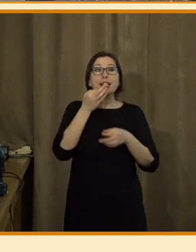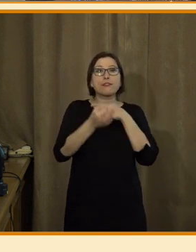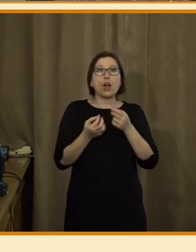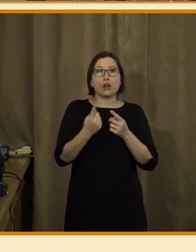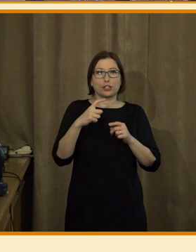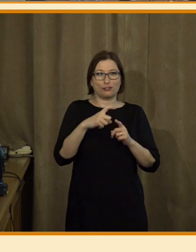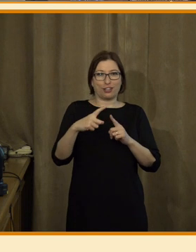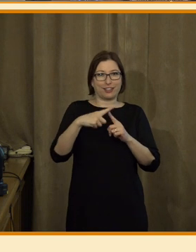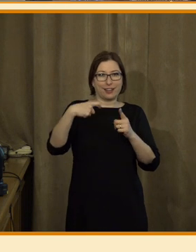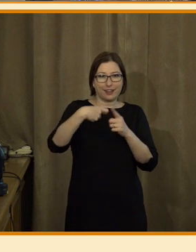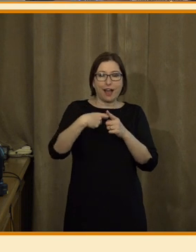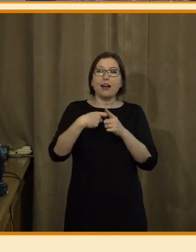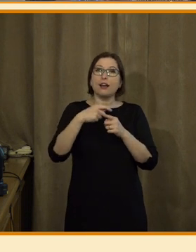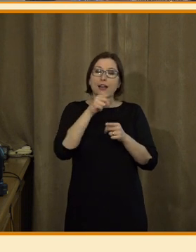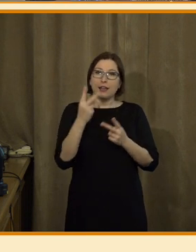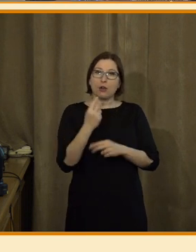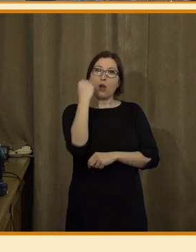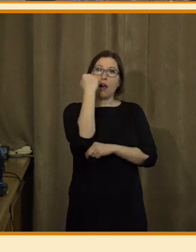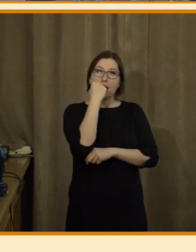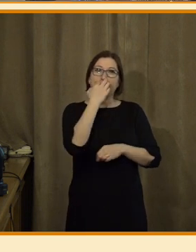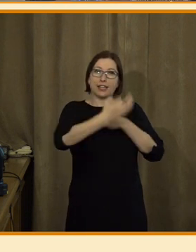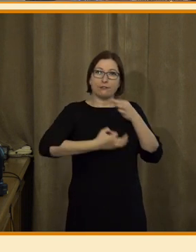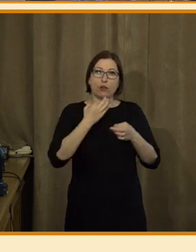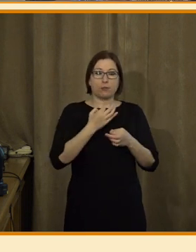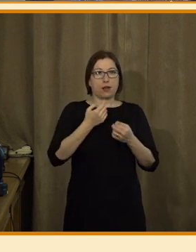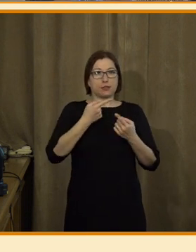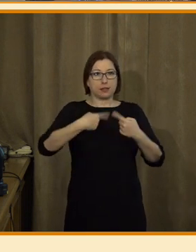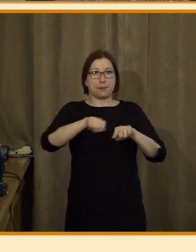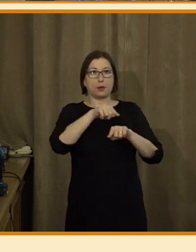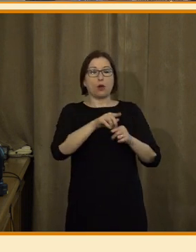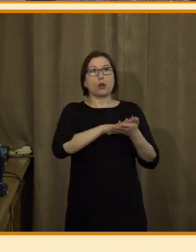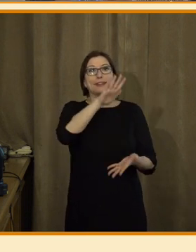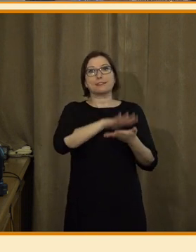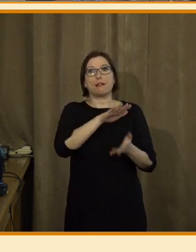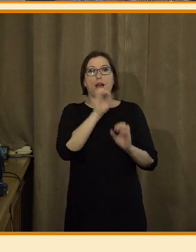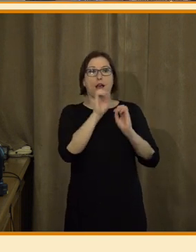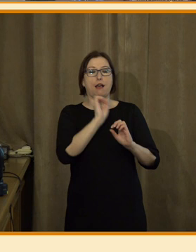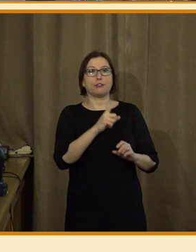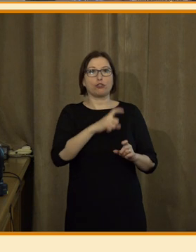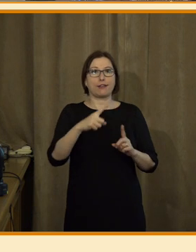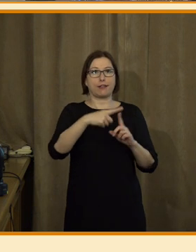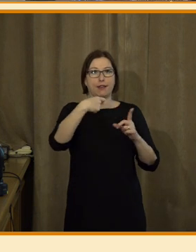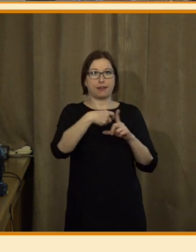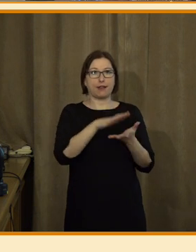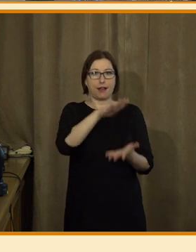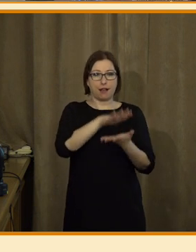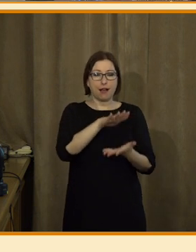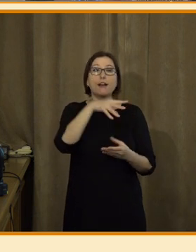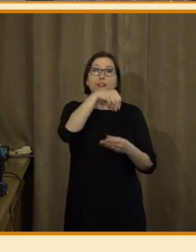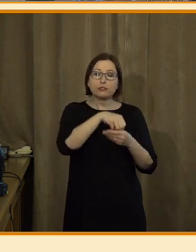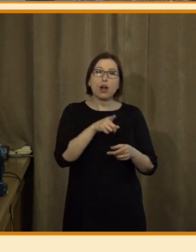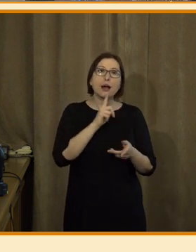vlastně hlavní jako zdroj nebo řekněme skladiště všeho, co chatka vyrobí, najdete